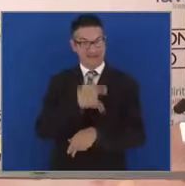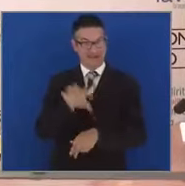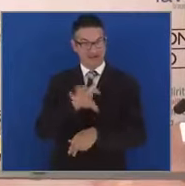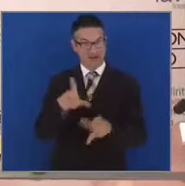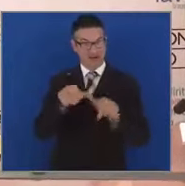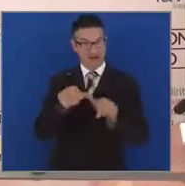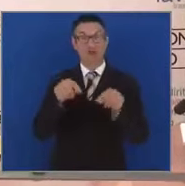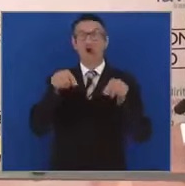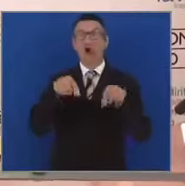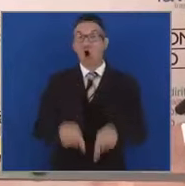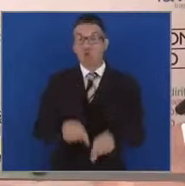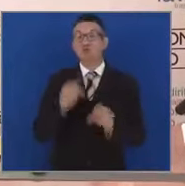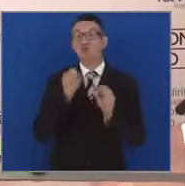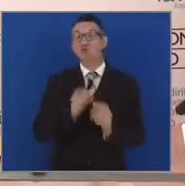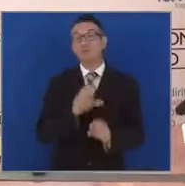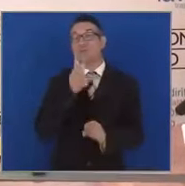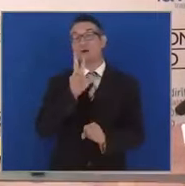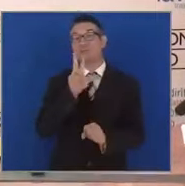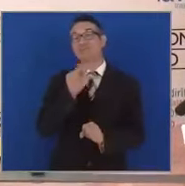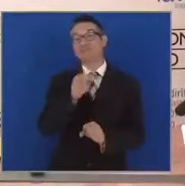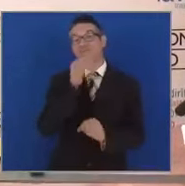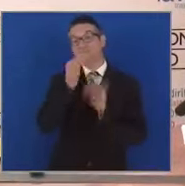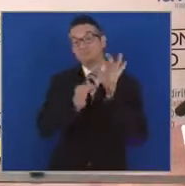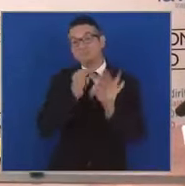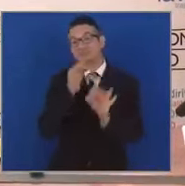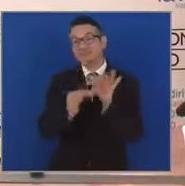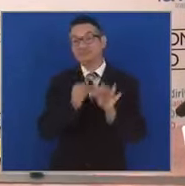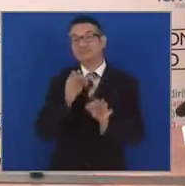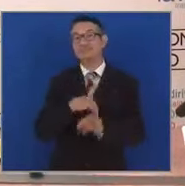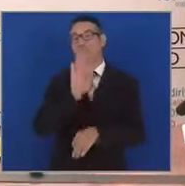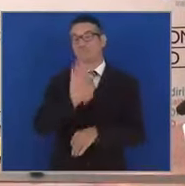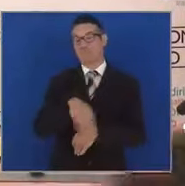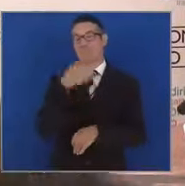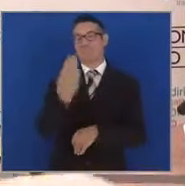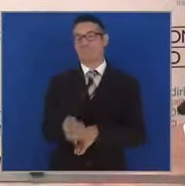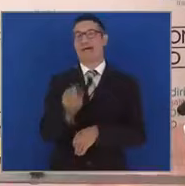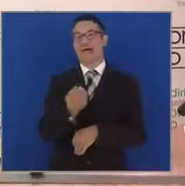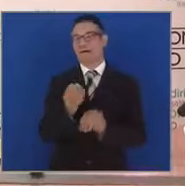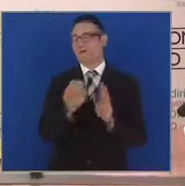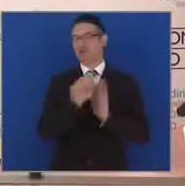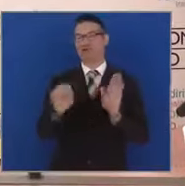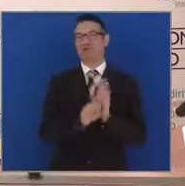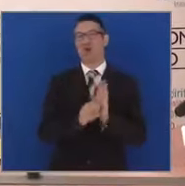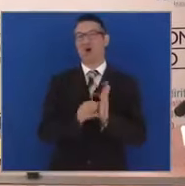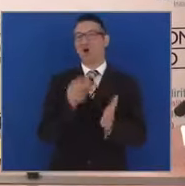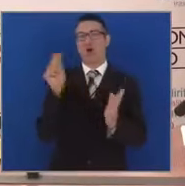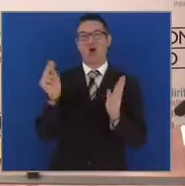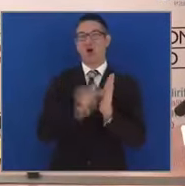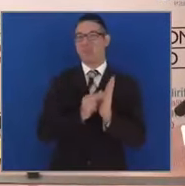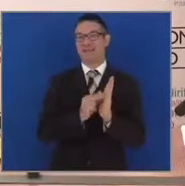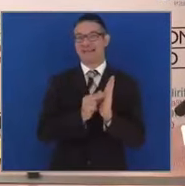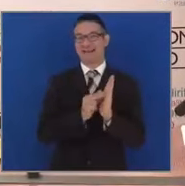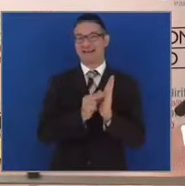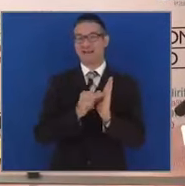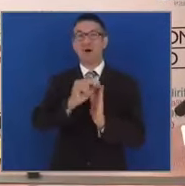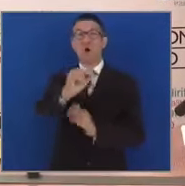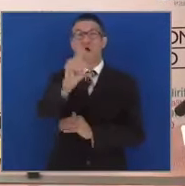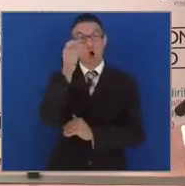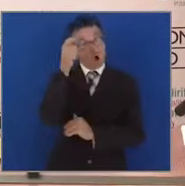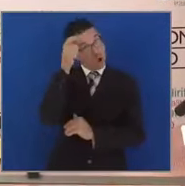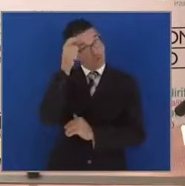svolta storica. Il Governo, infatti, ha voluto dare un segnale concreto